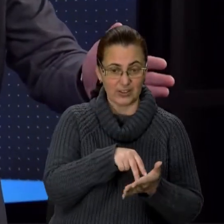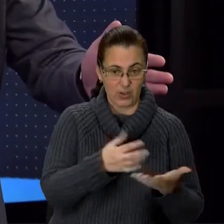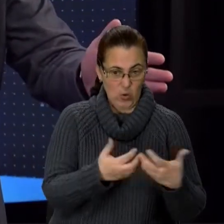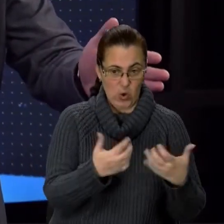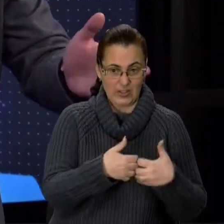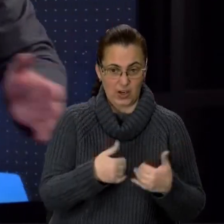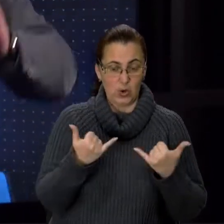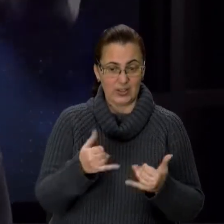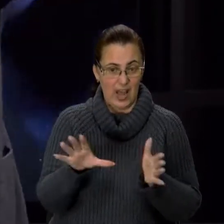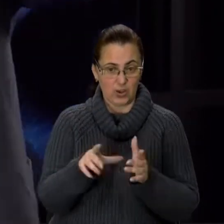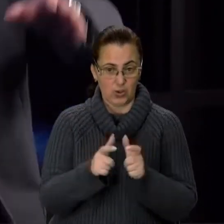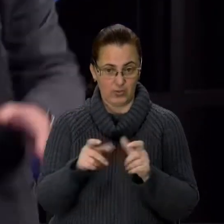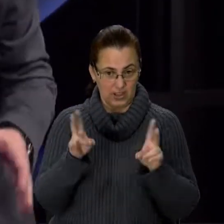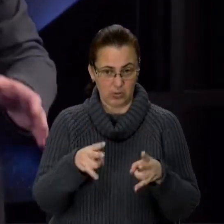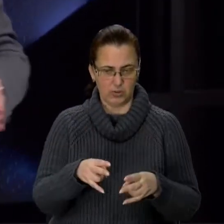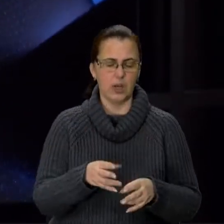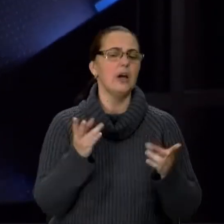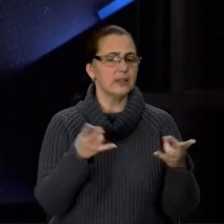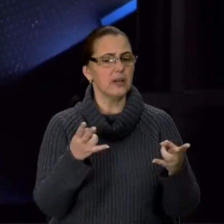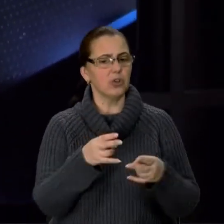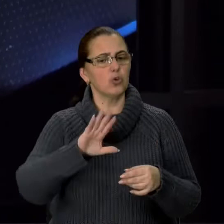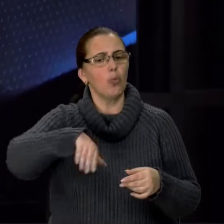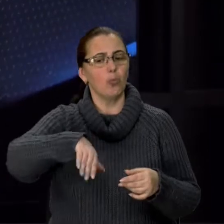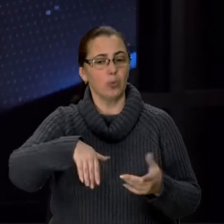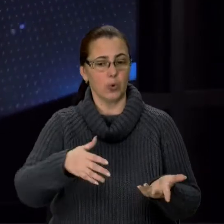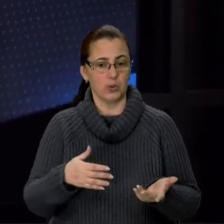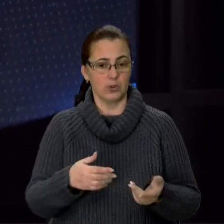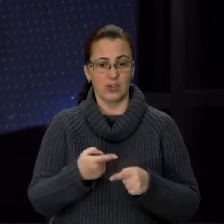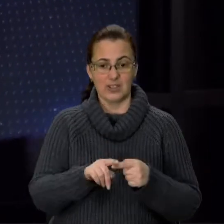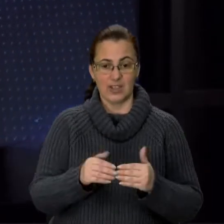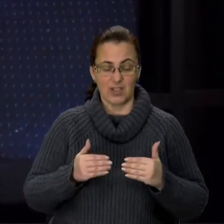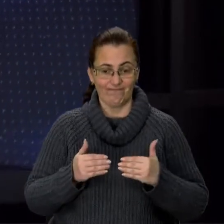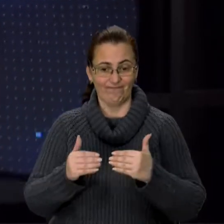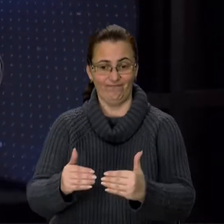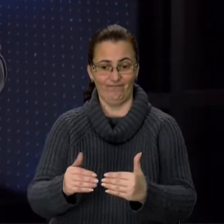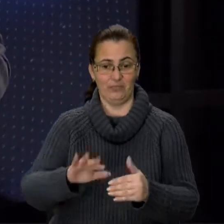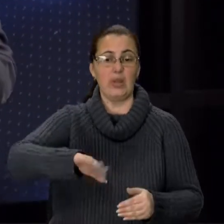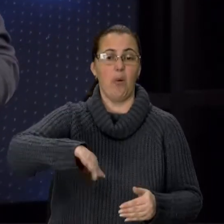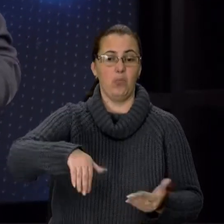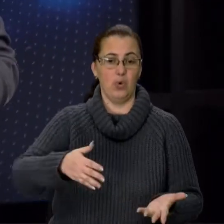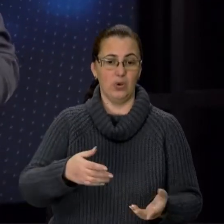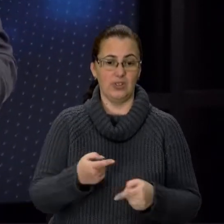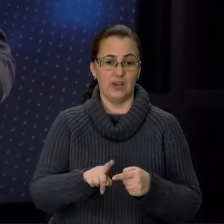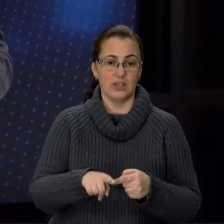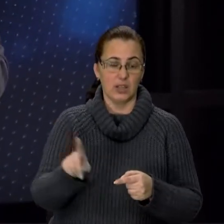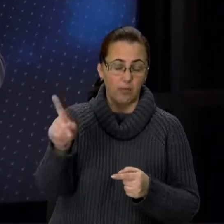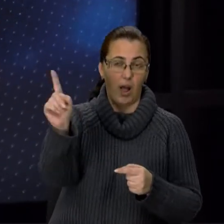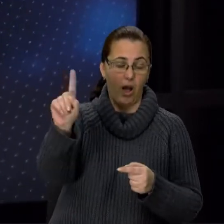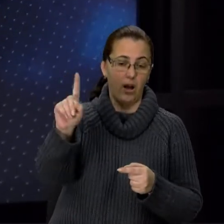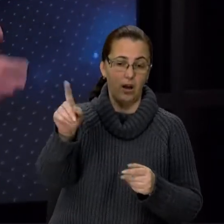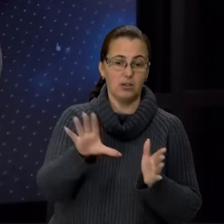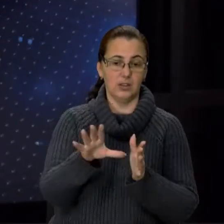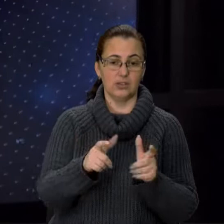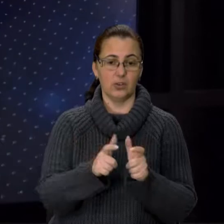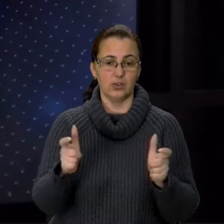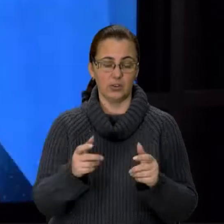потрібно? Ну, та, але то потім буде електронний квиток. Оце все відкладено на потім і оцей маячий в далині електронний квиток